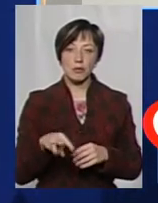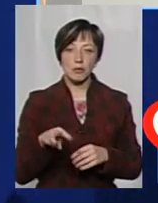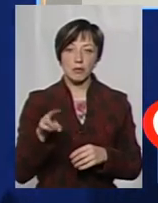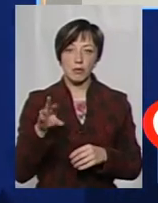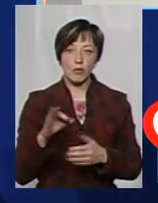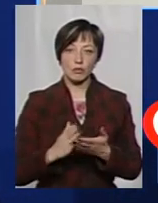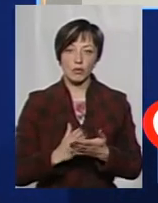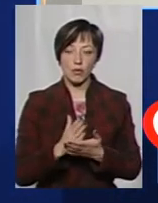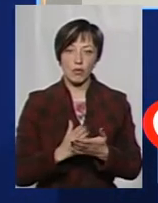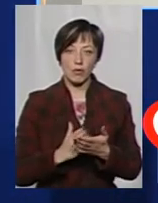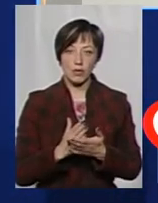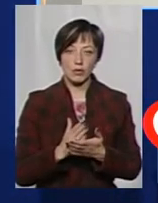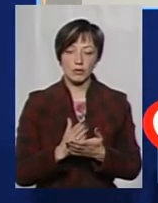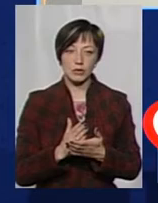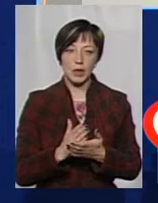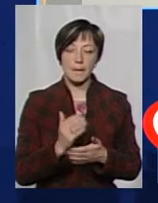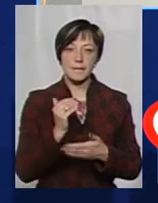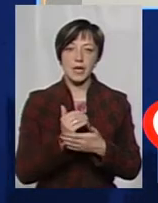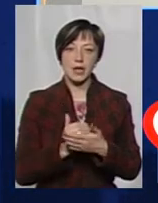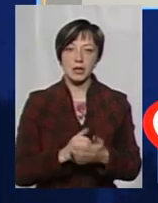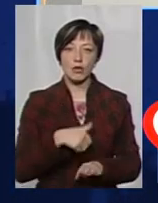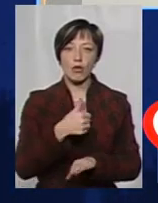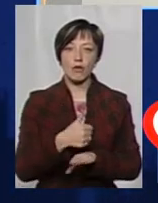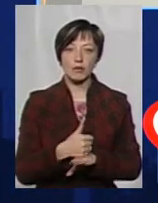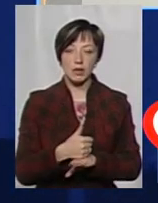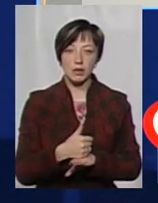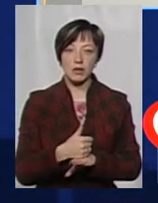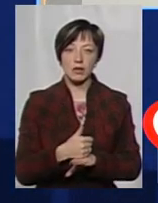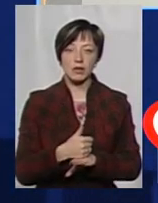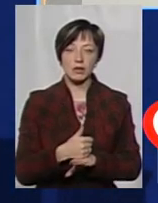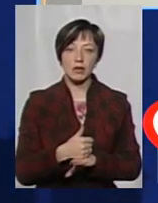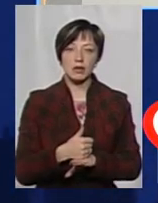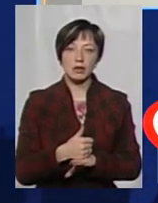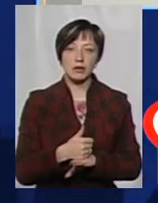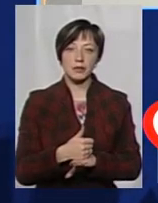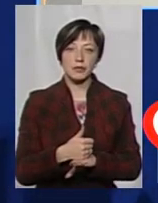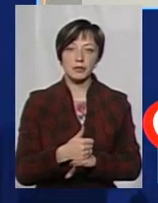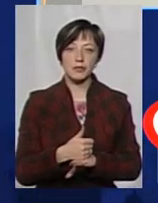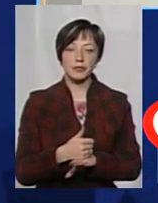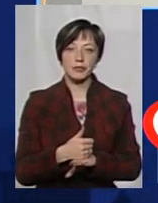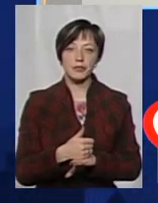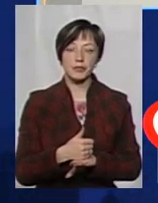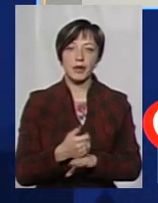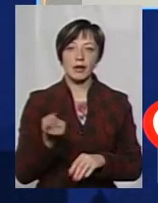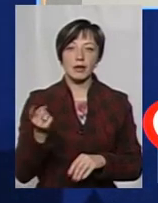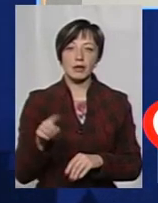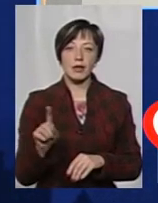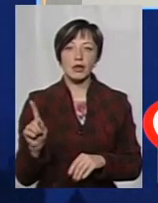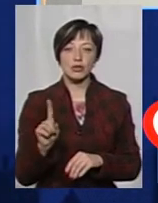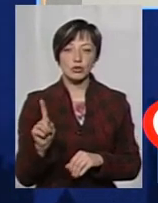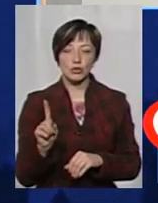обслуговуванню мереж. Тут головне те, що